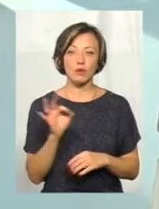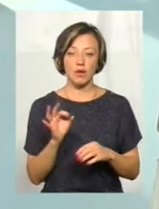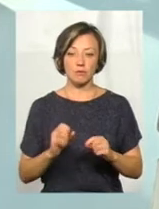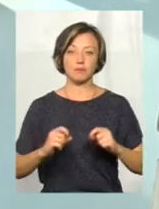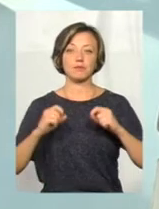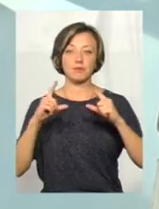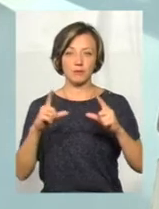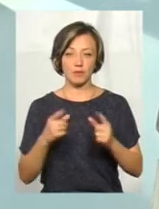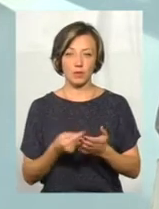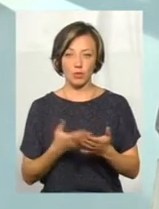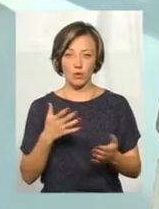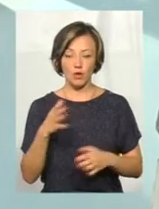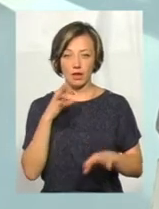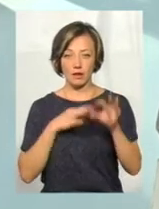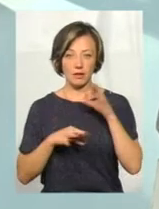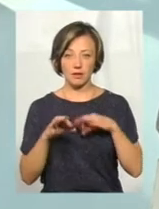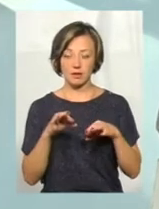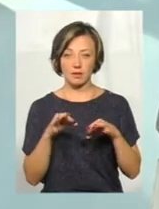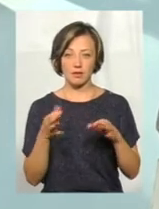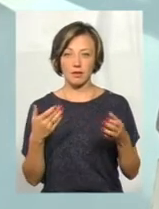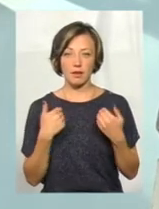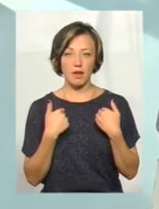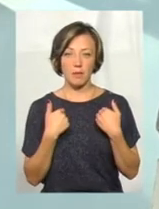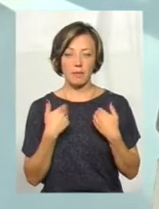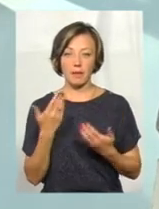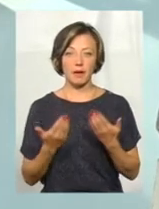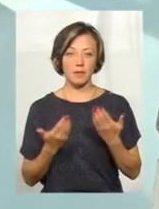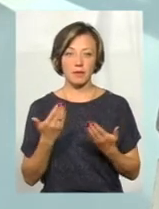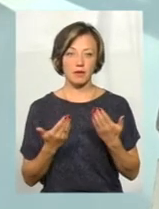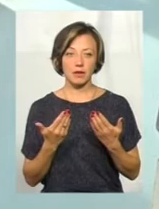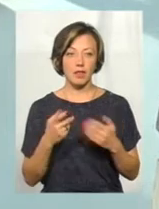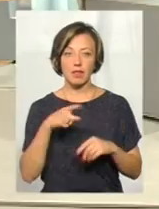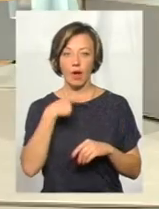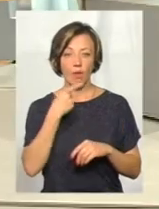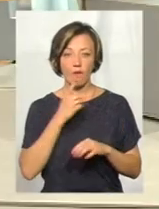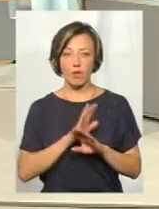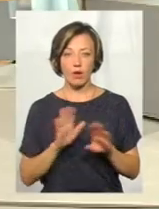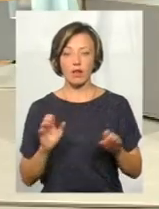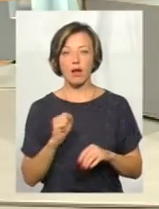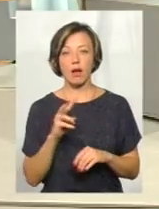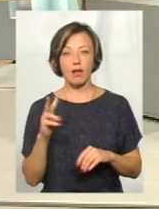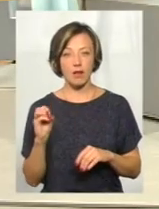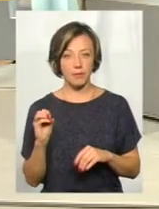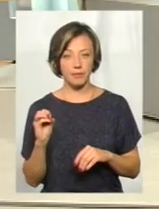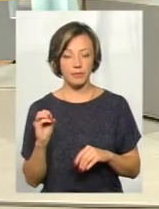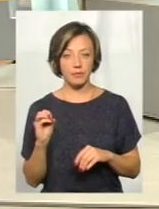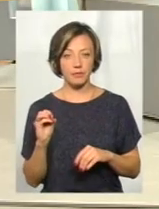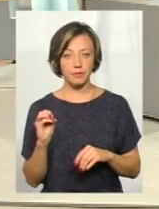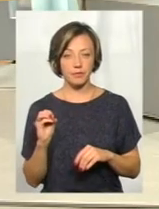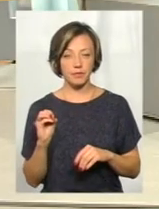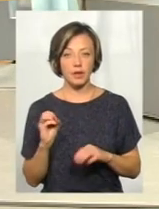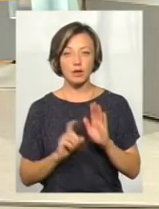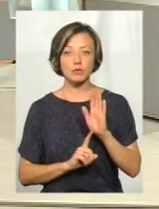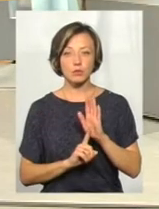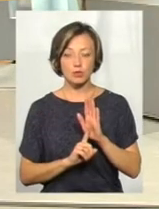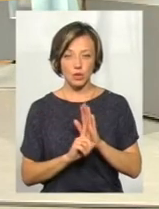в зрості цін, я б, напевно, так не говорила, але з